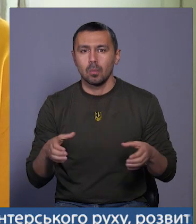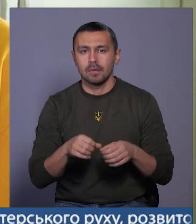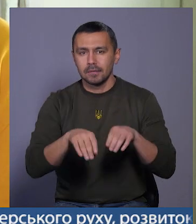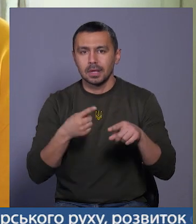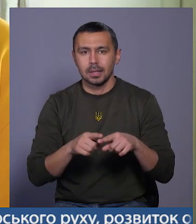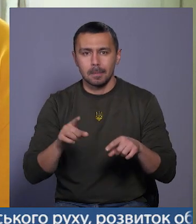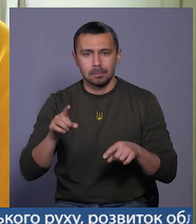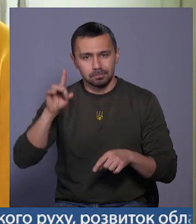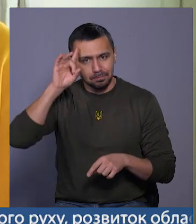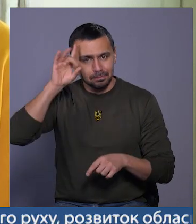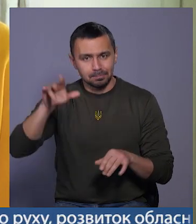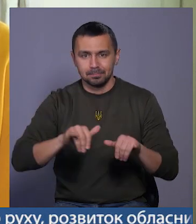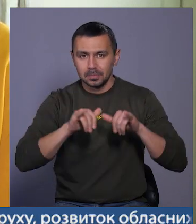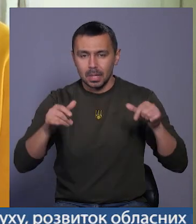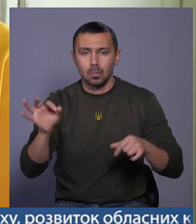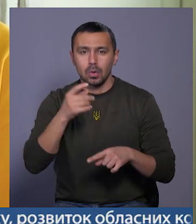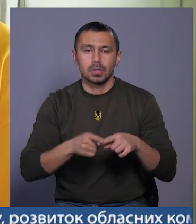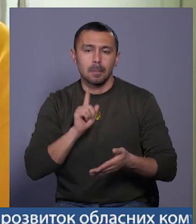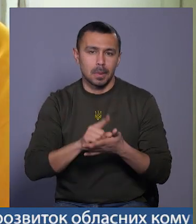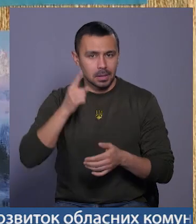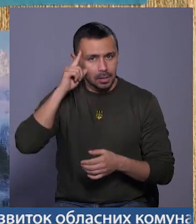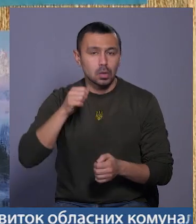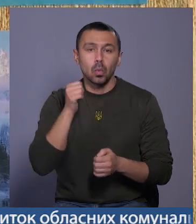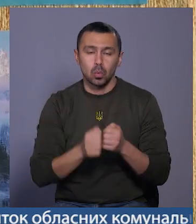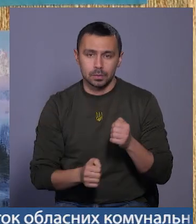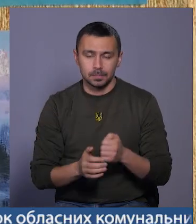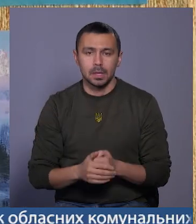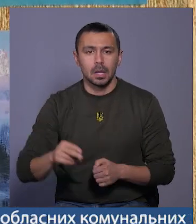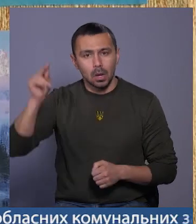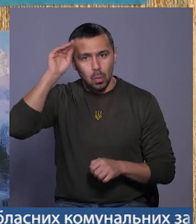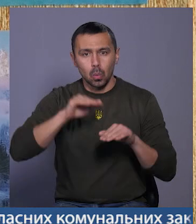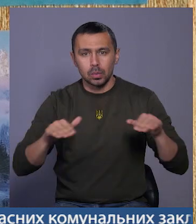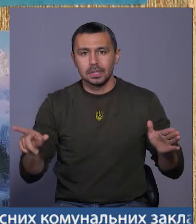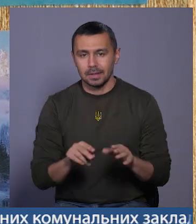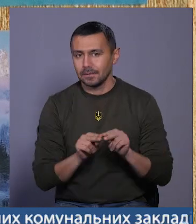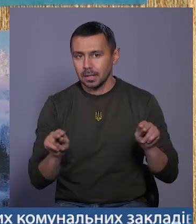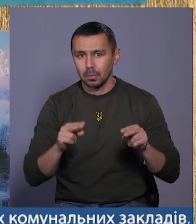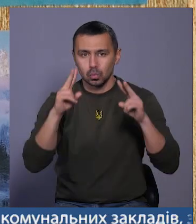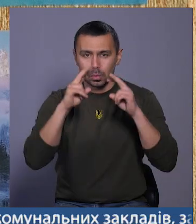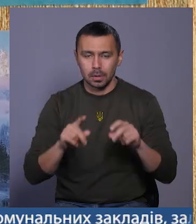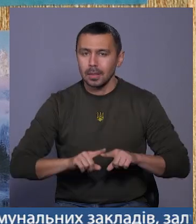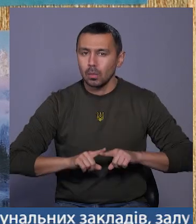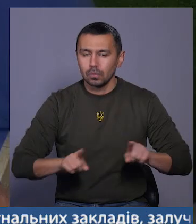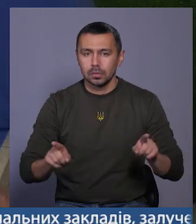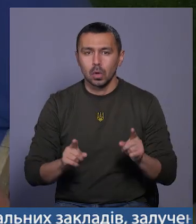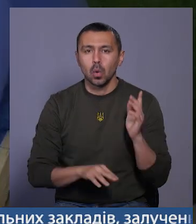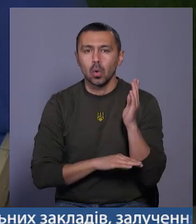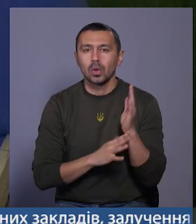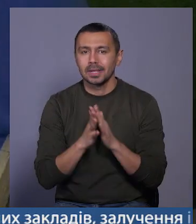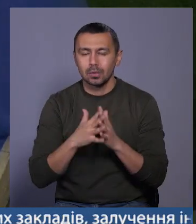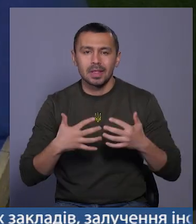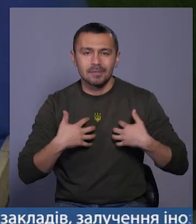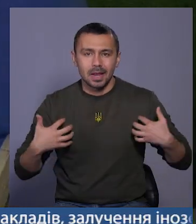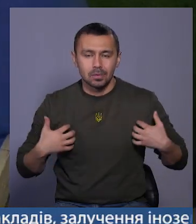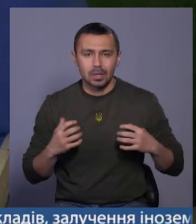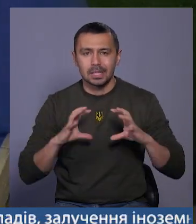популяризувати. Тому що про це має знати кожен нашу думку. Учні разом із педагогами дослідили неповторність рослинного та тваринного